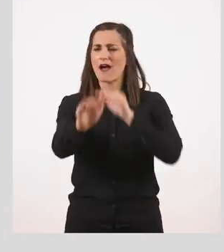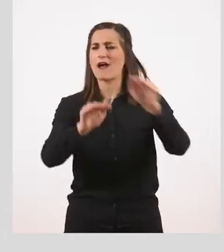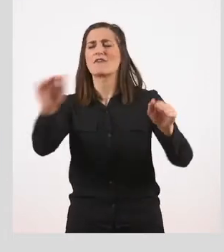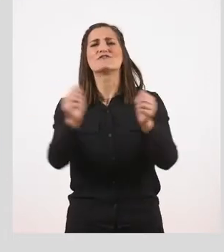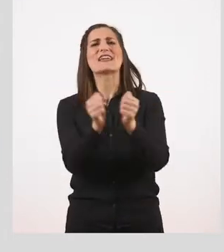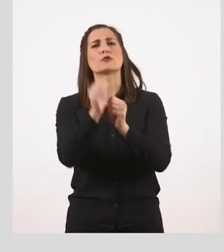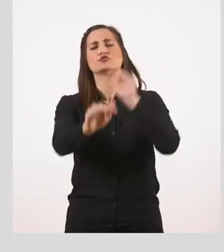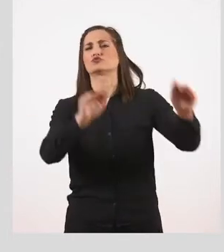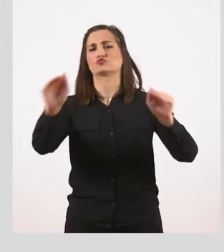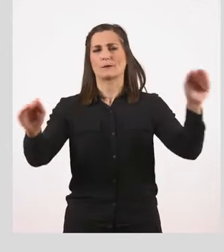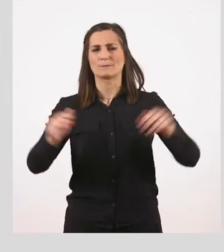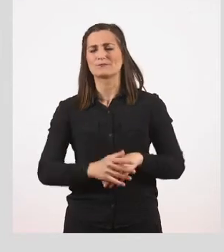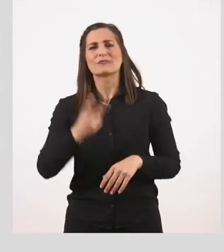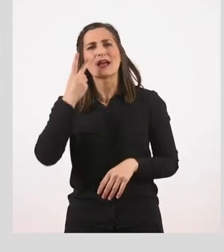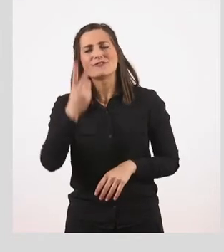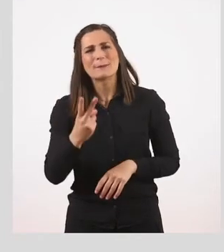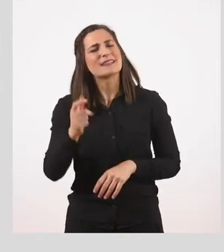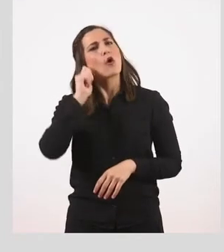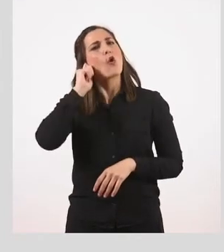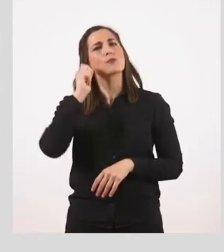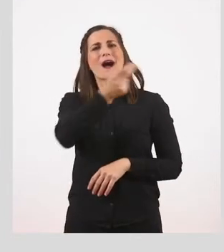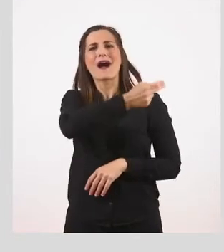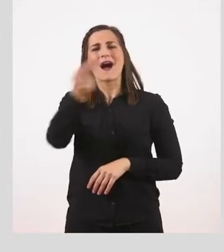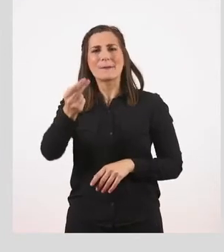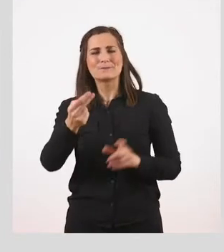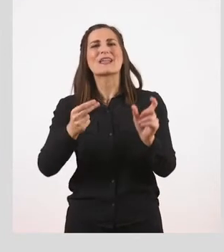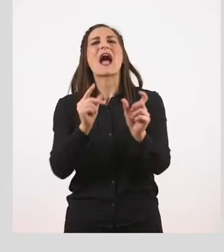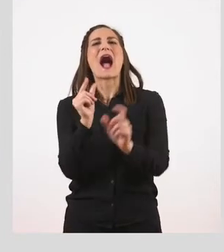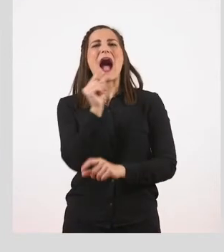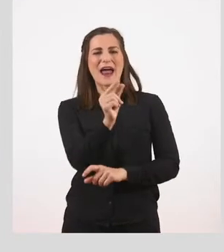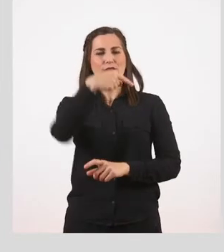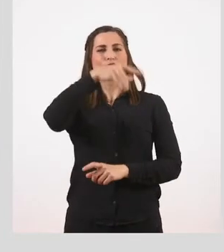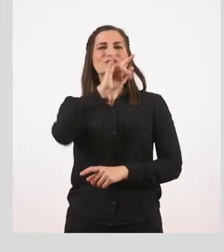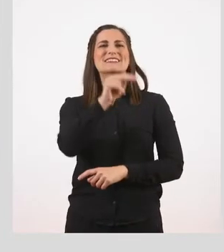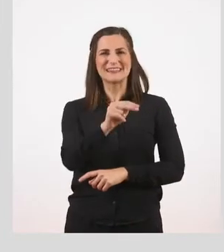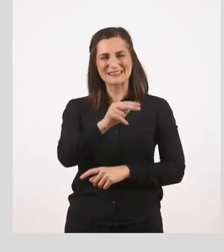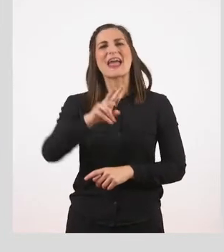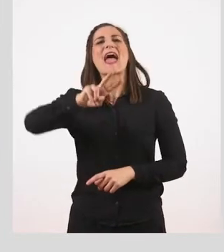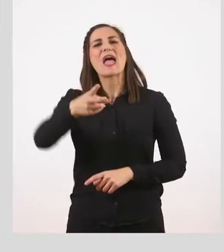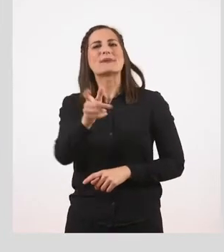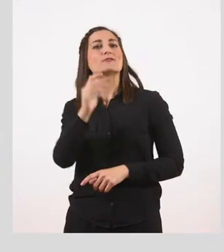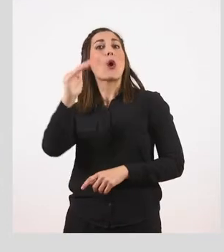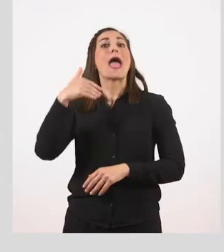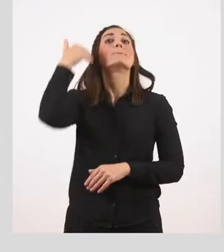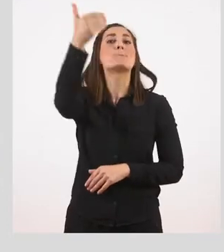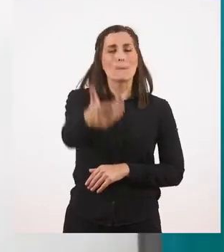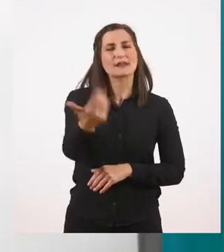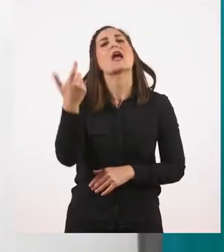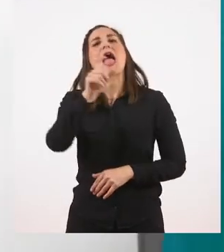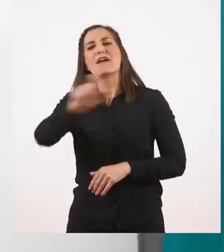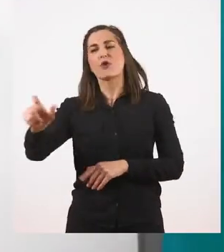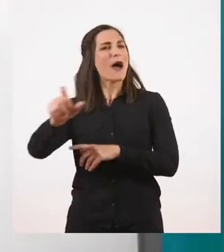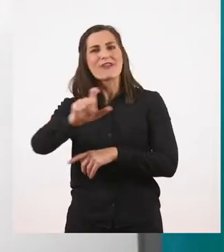τους φίλους μου. Έχουμε εδώ ένα ονοματικό σύνολο. Το άρθρο την, το επίθετο επόμενη και το ουσιαστικό εβδομάδα.